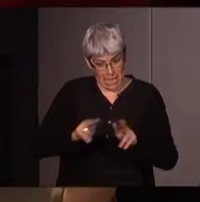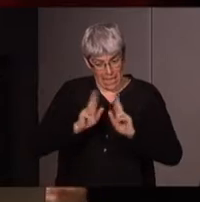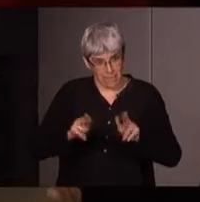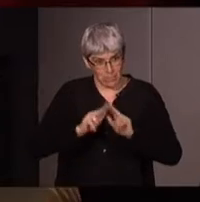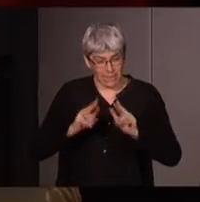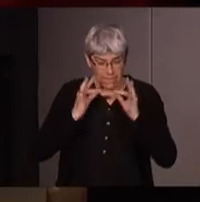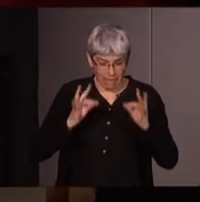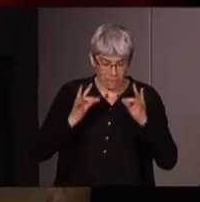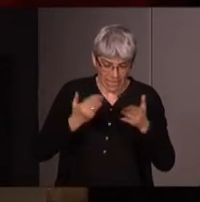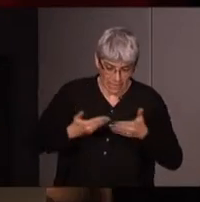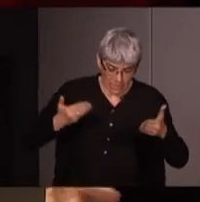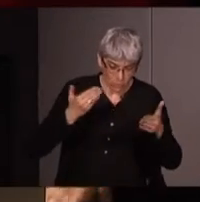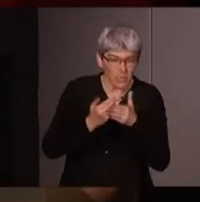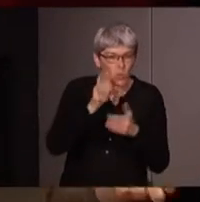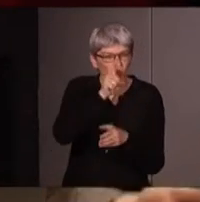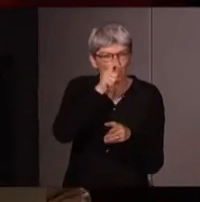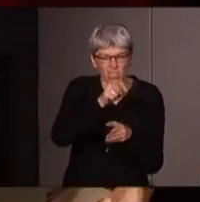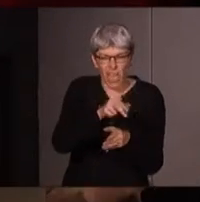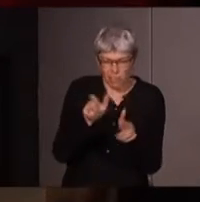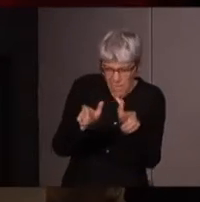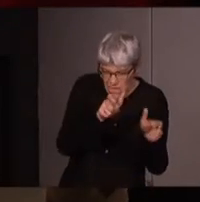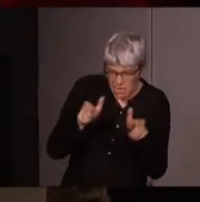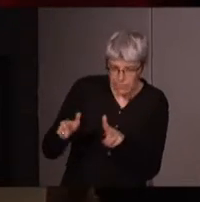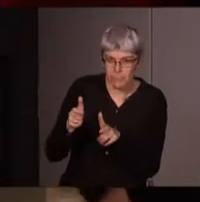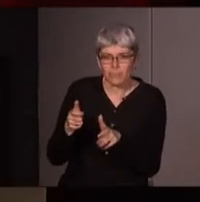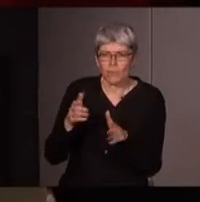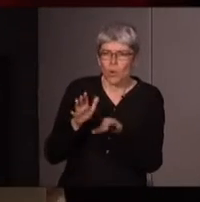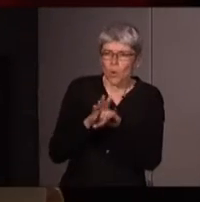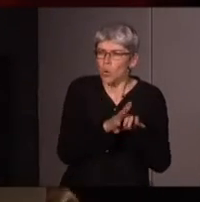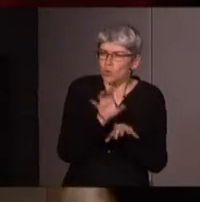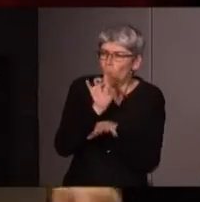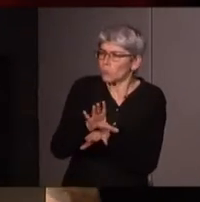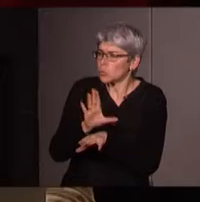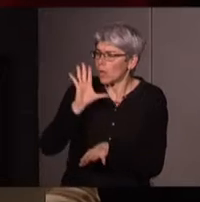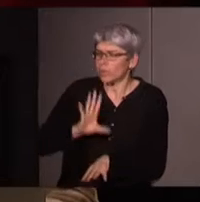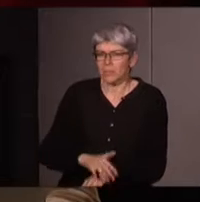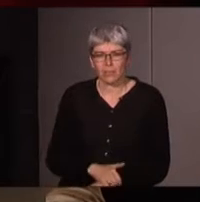justement de la chasse aux sorcières question qui avait été refusée par la gauche comme vient de le dire Émilie